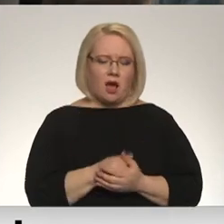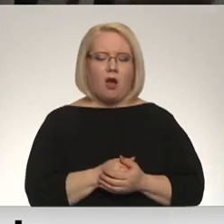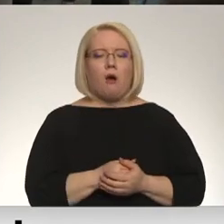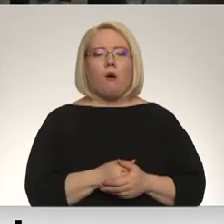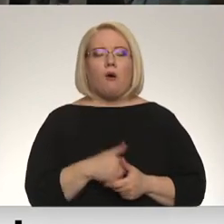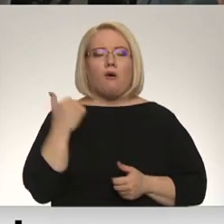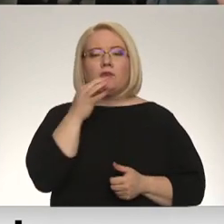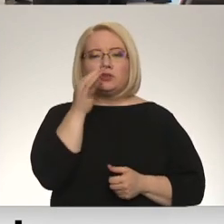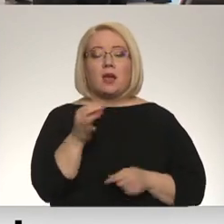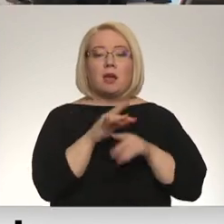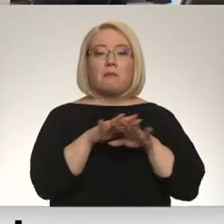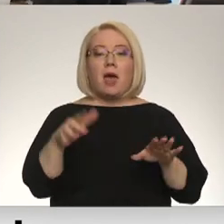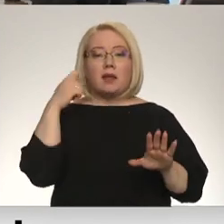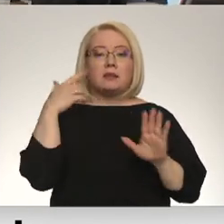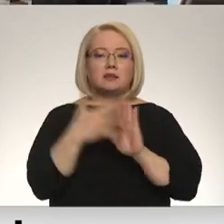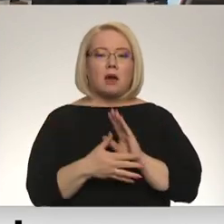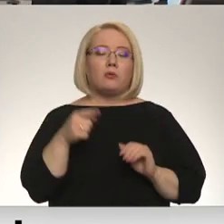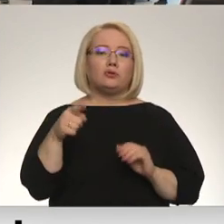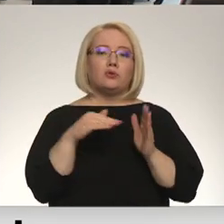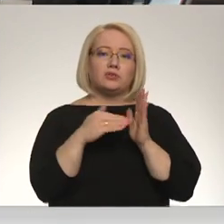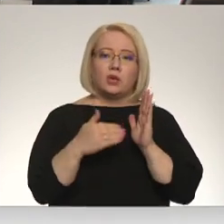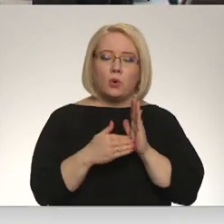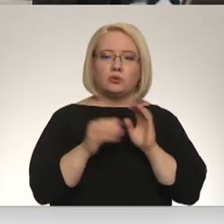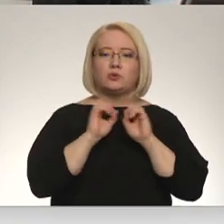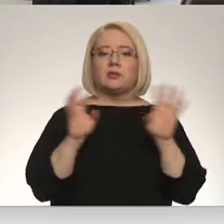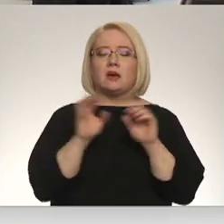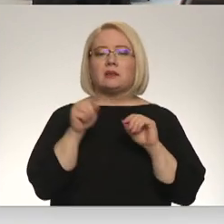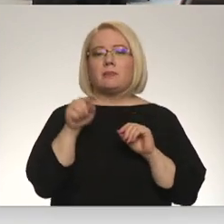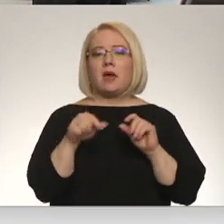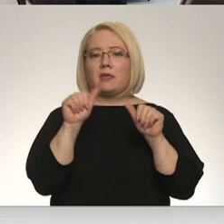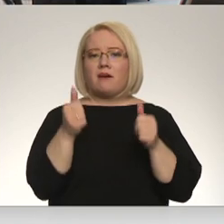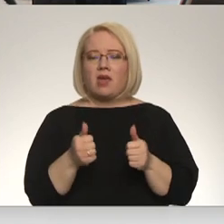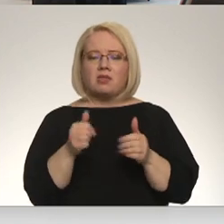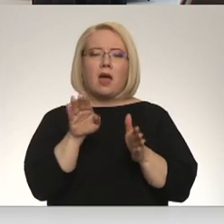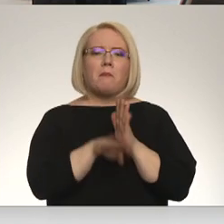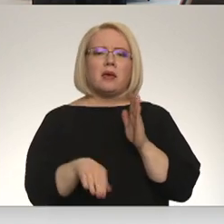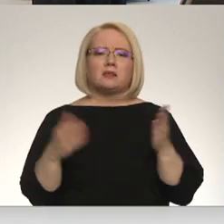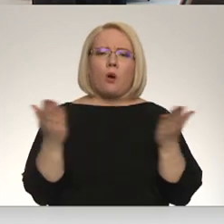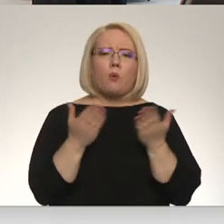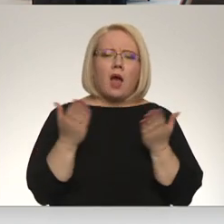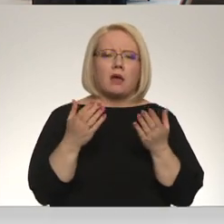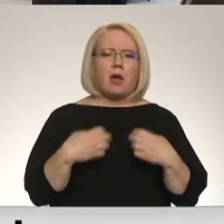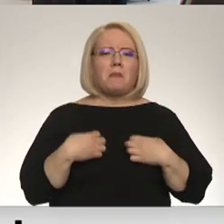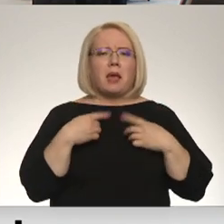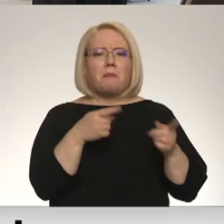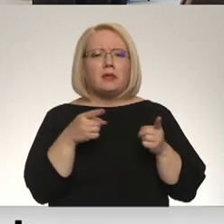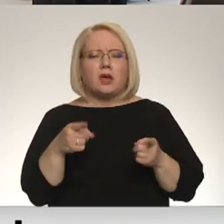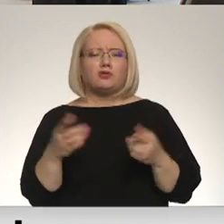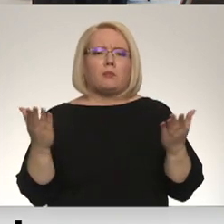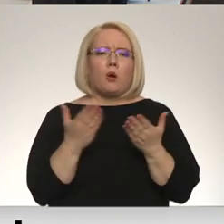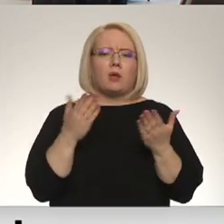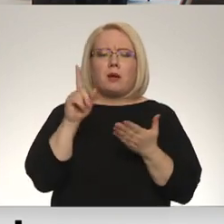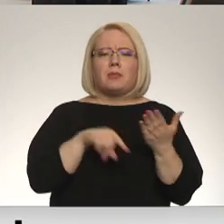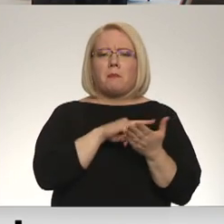šo situāciju un mēs viņiem to stāstam šādā veidā. Varbūt bez tādām kaut kādām iebiedēšanām vai kaut kādām